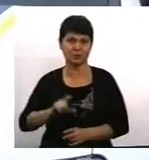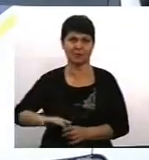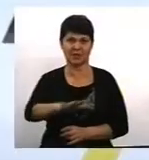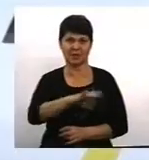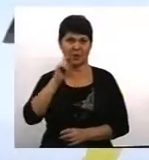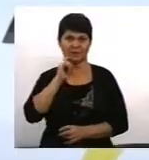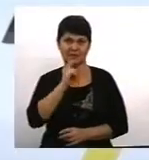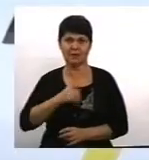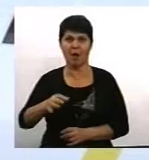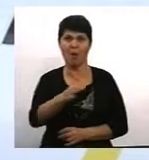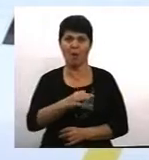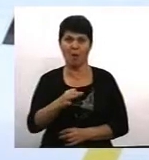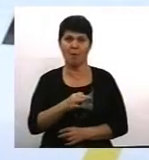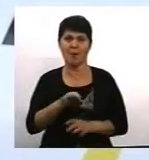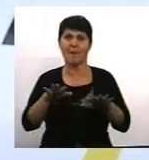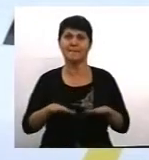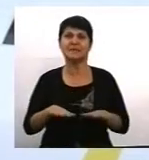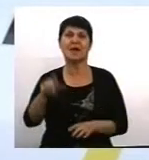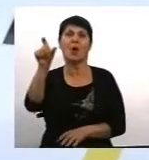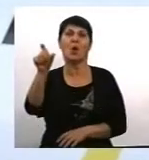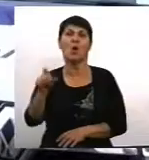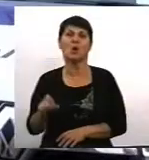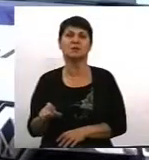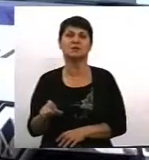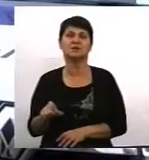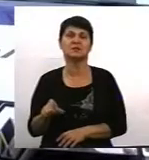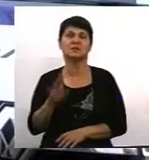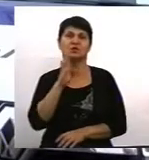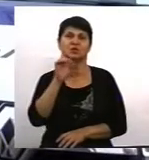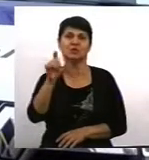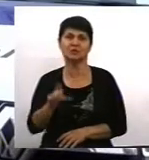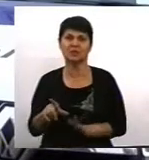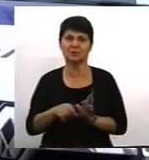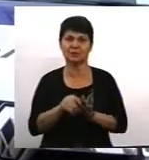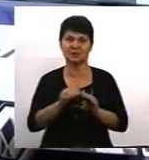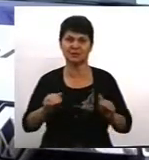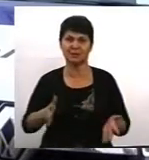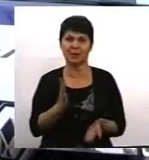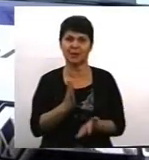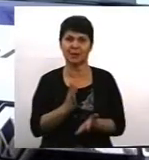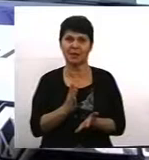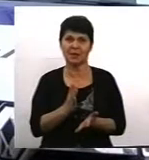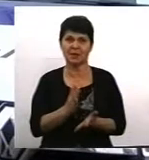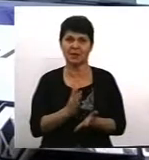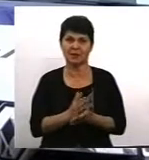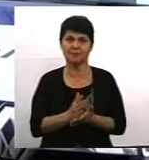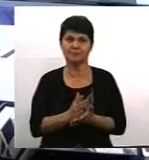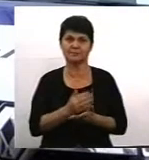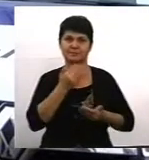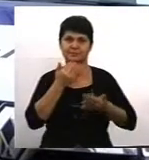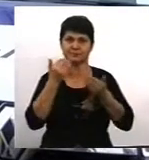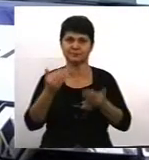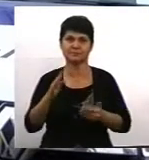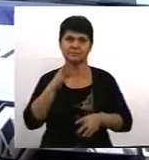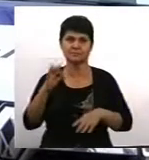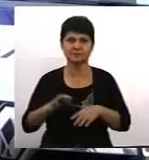працює місце для осіб, які полагаються в життєві в крицеці, в основному жінки, вони знаходяться в СМТ Вороновиця, куди дружина